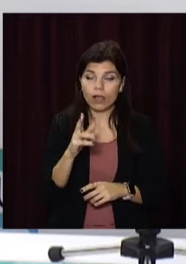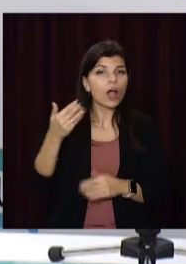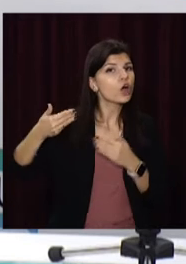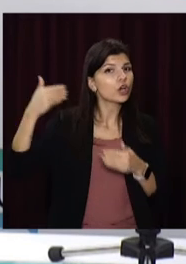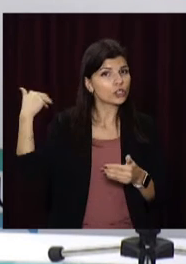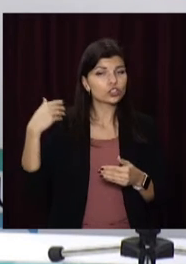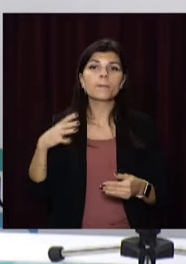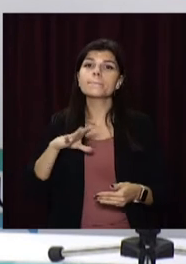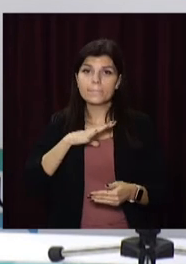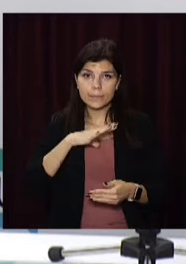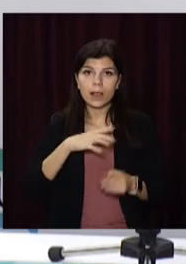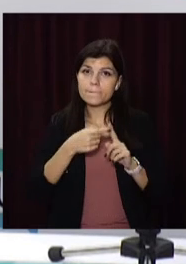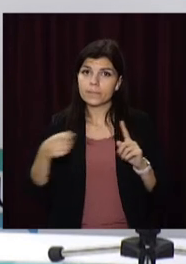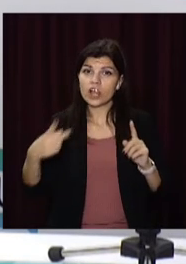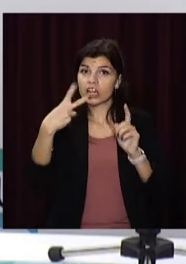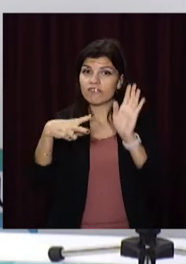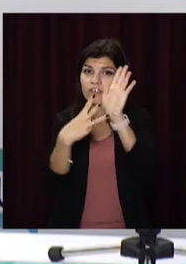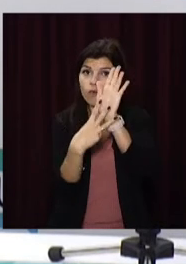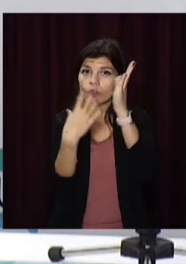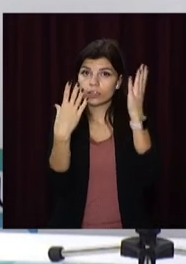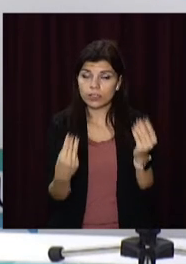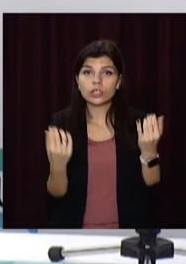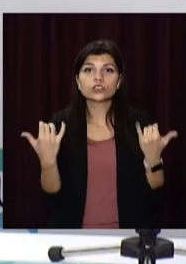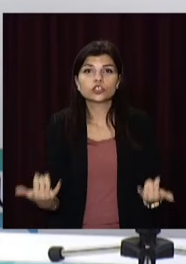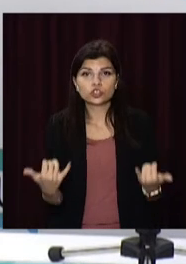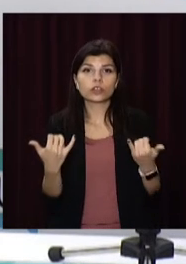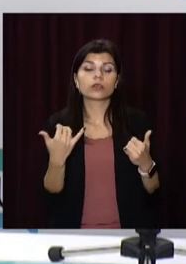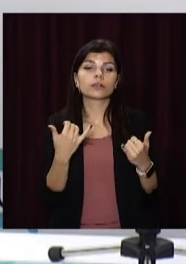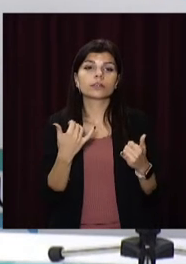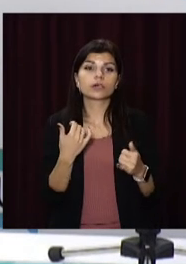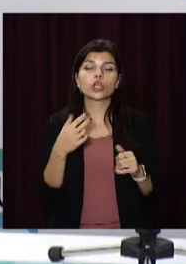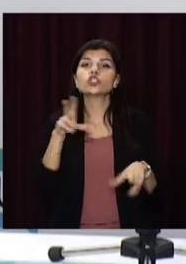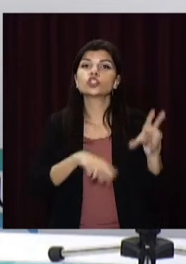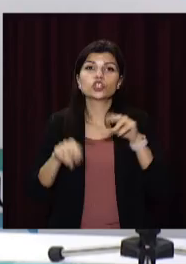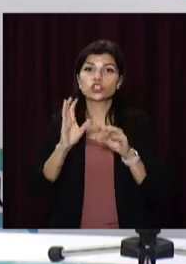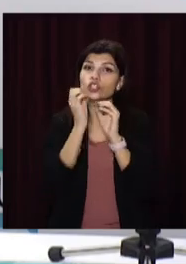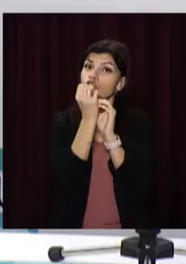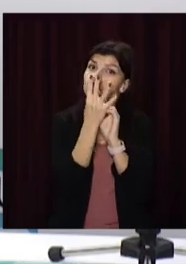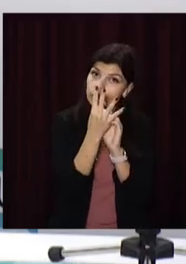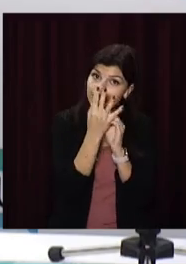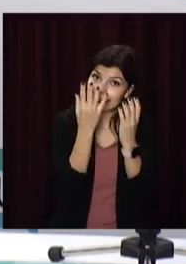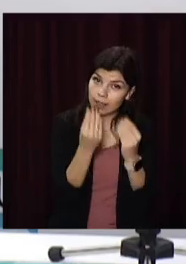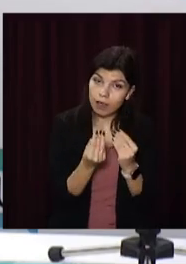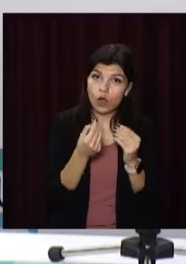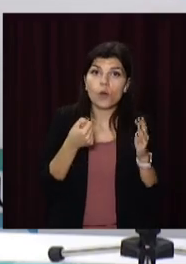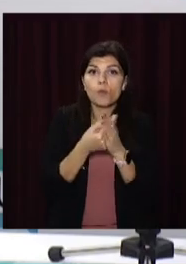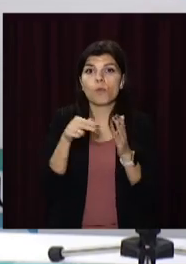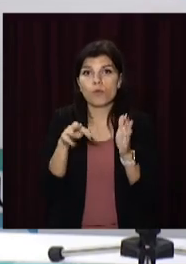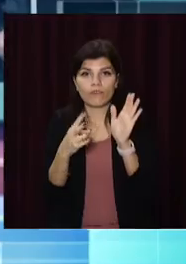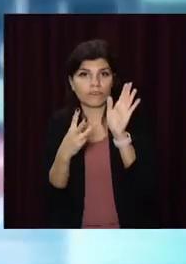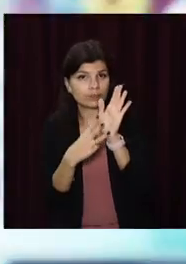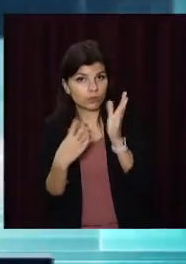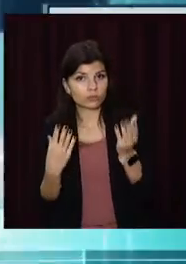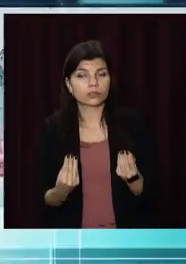період 28 днів, зараз цей період вважається з 14 дня по 28